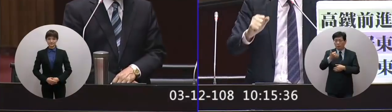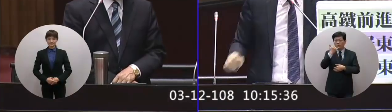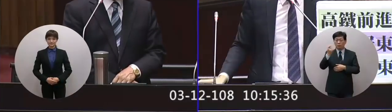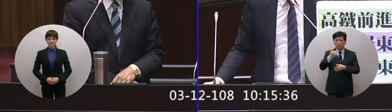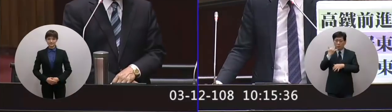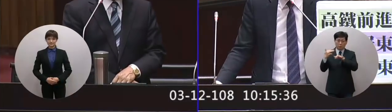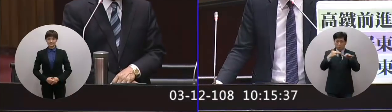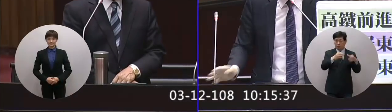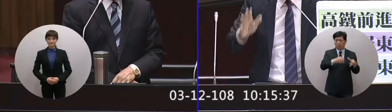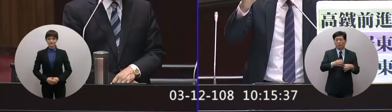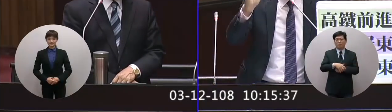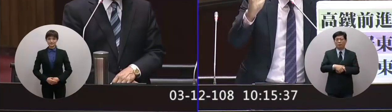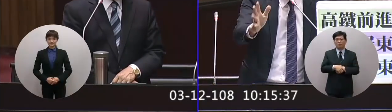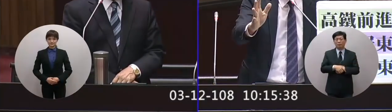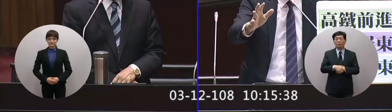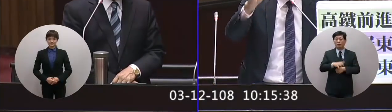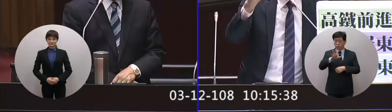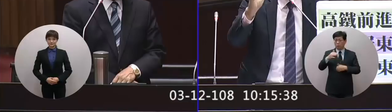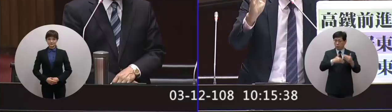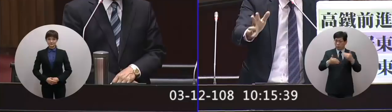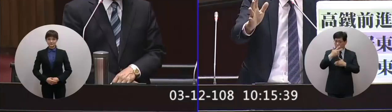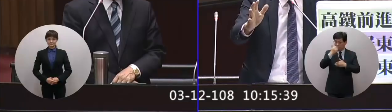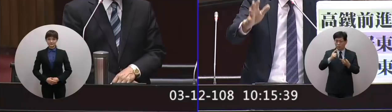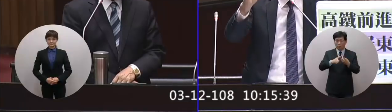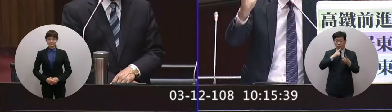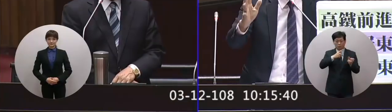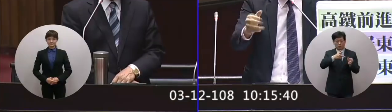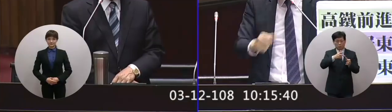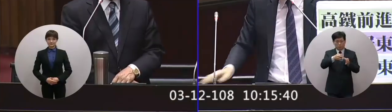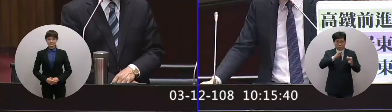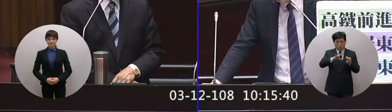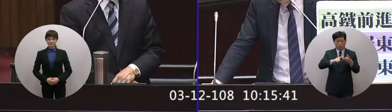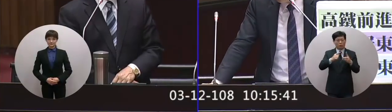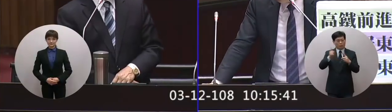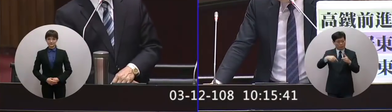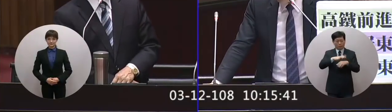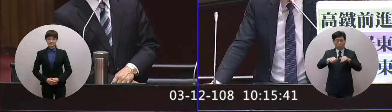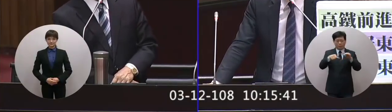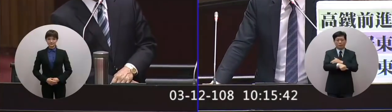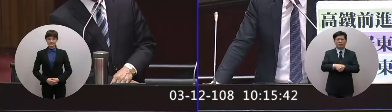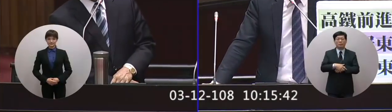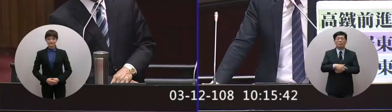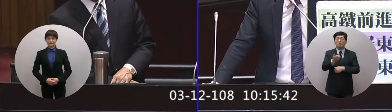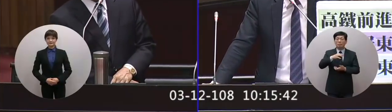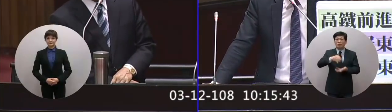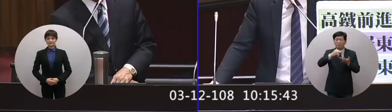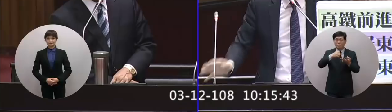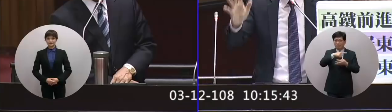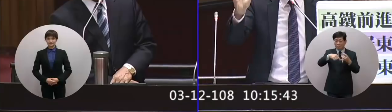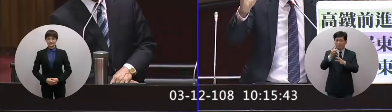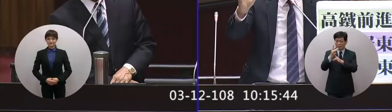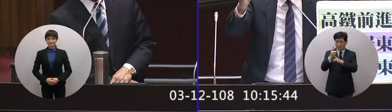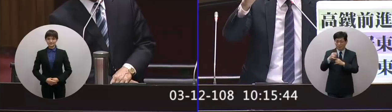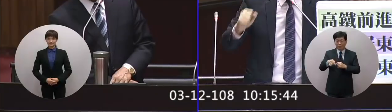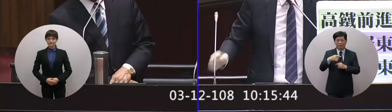才會在這裡設產業所以有交通有產業就有人才啦所以我們來看一下剛剛講的幾個竹